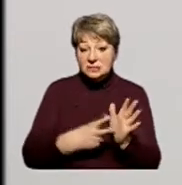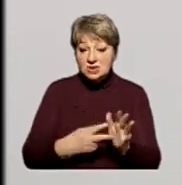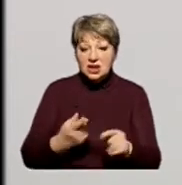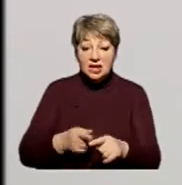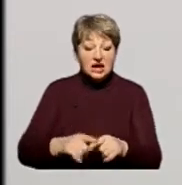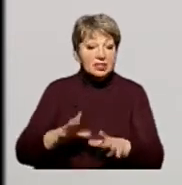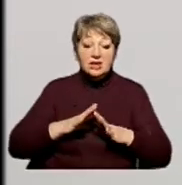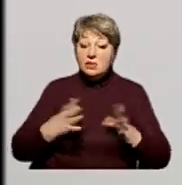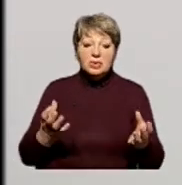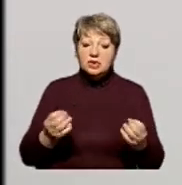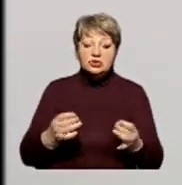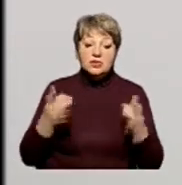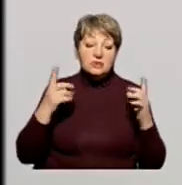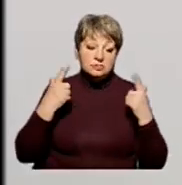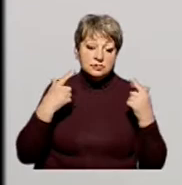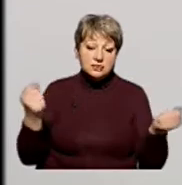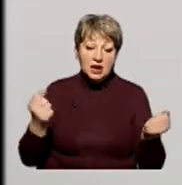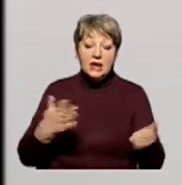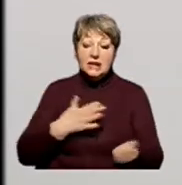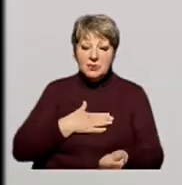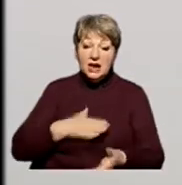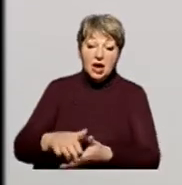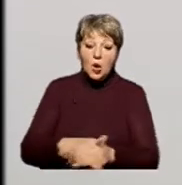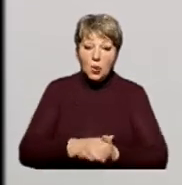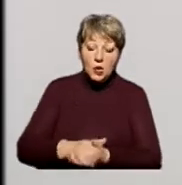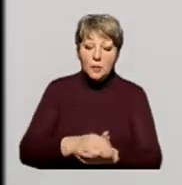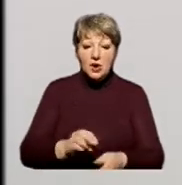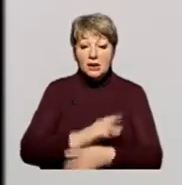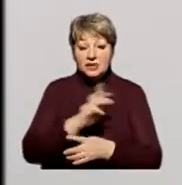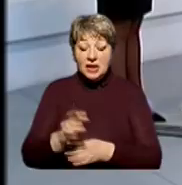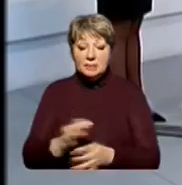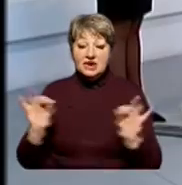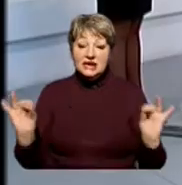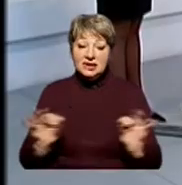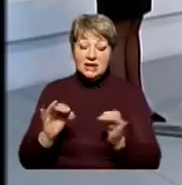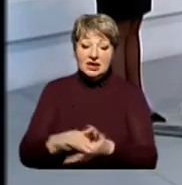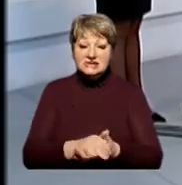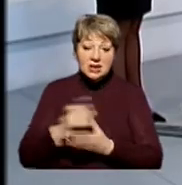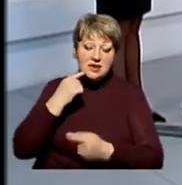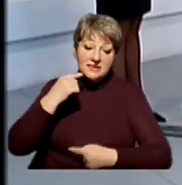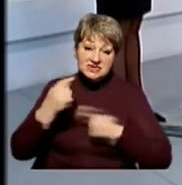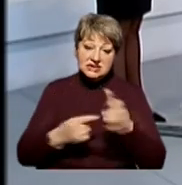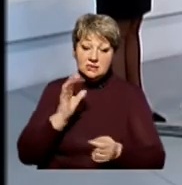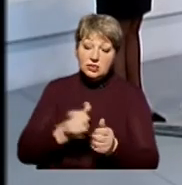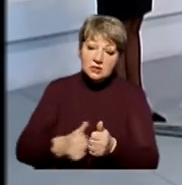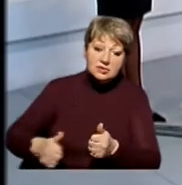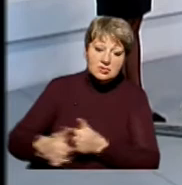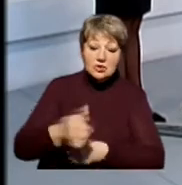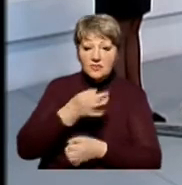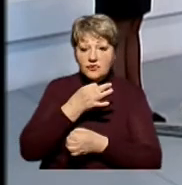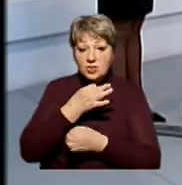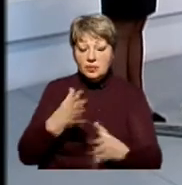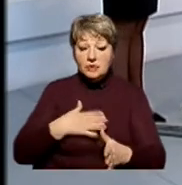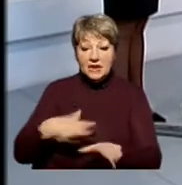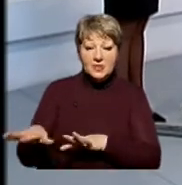це не було трендом таким, тому що для мене громада і забезпечення інтересів громад завжди буде в домінатті при будь-якій моїй